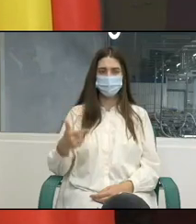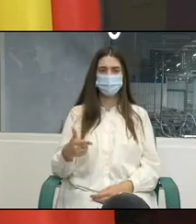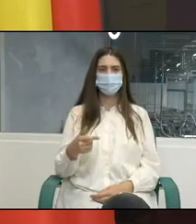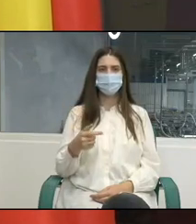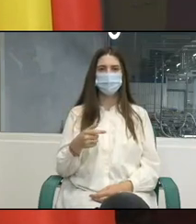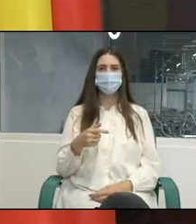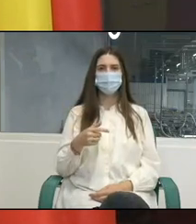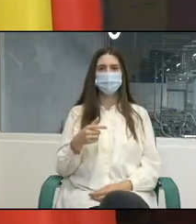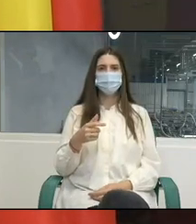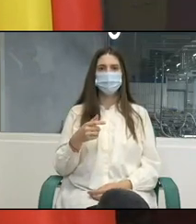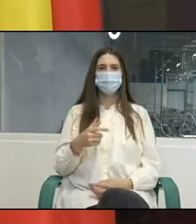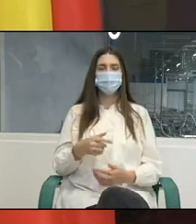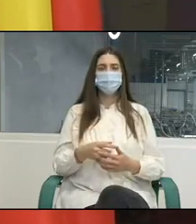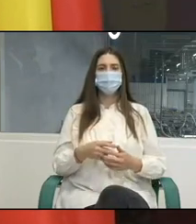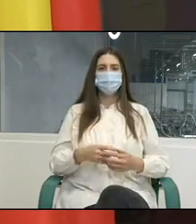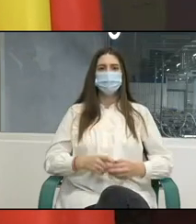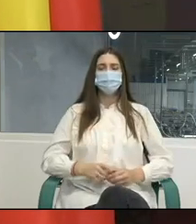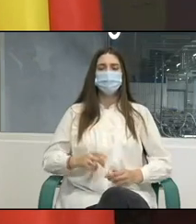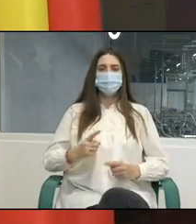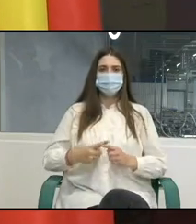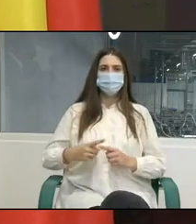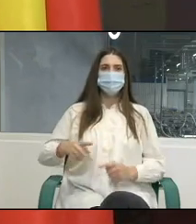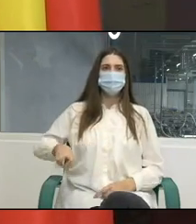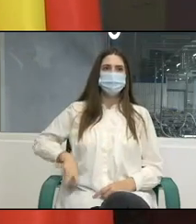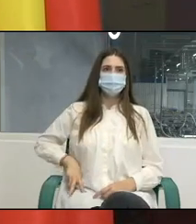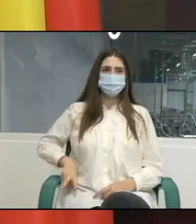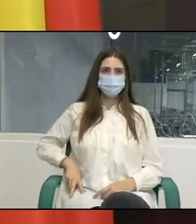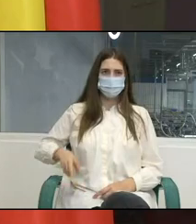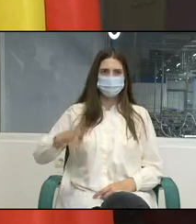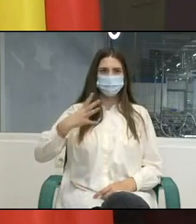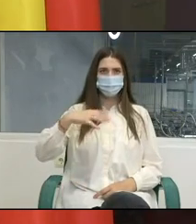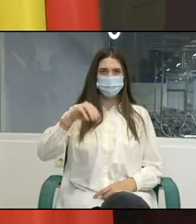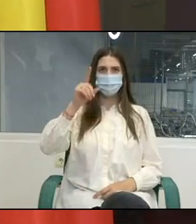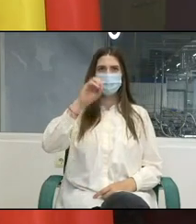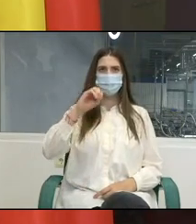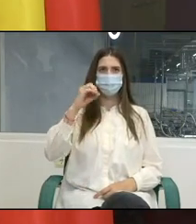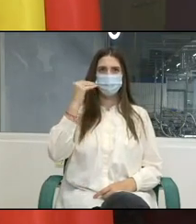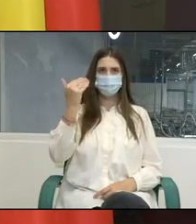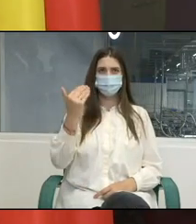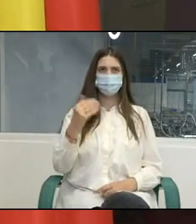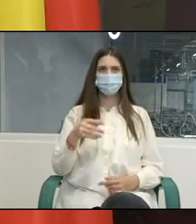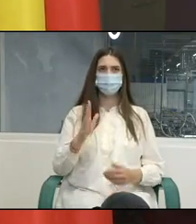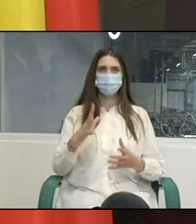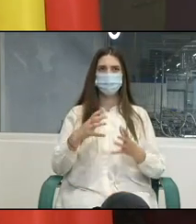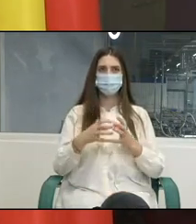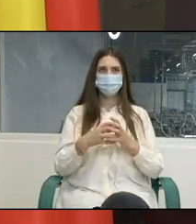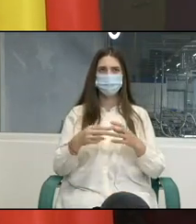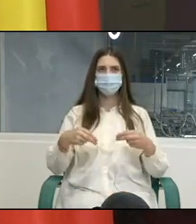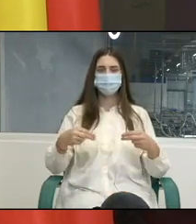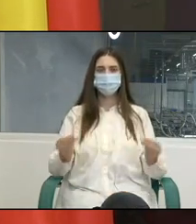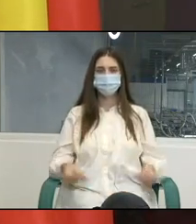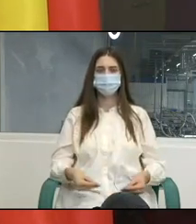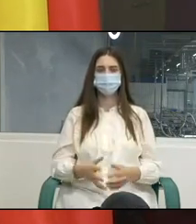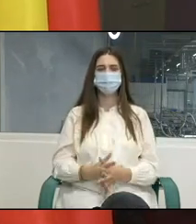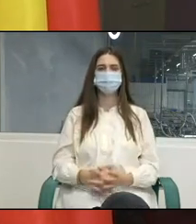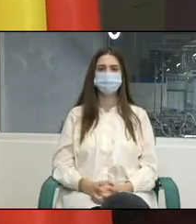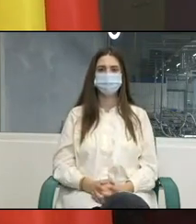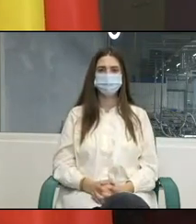Sindicatelor din Republica Moldova și domnul director Heinz Koehler în numele Organizației Internaționale a Muncii